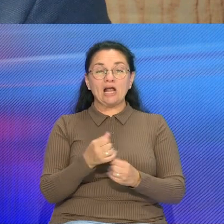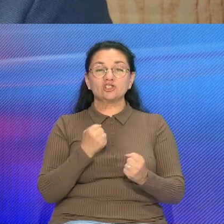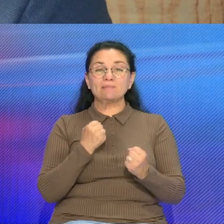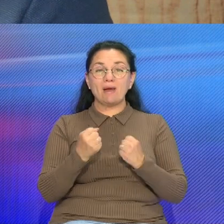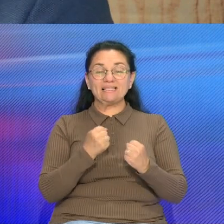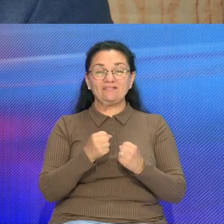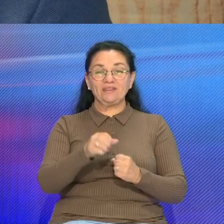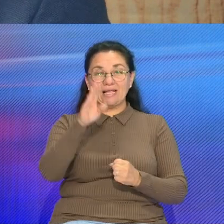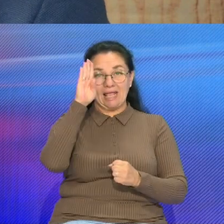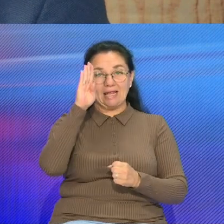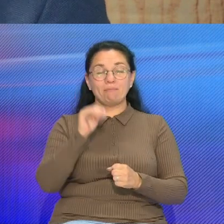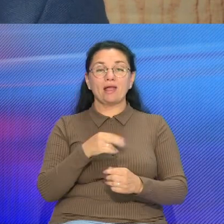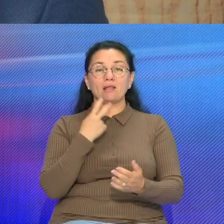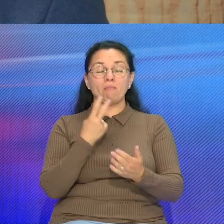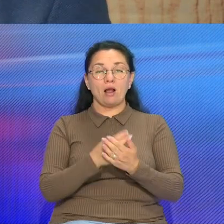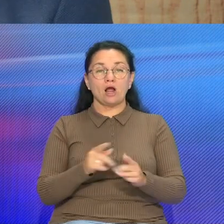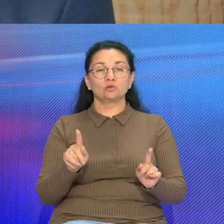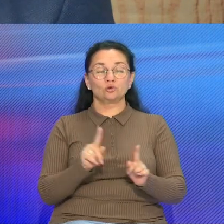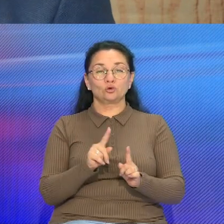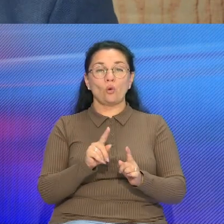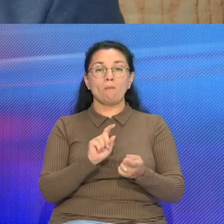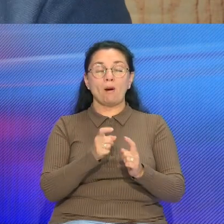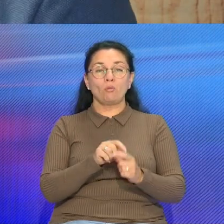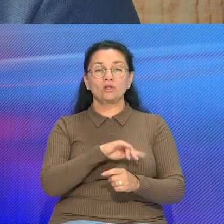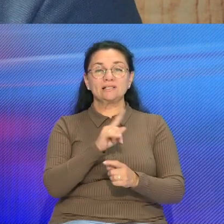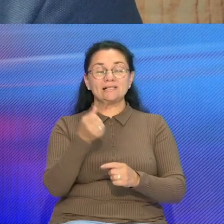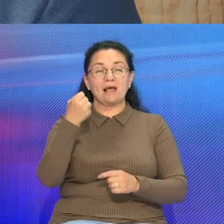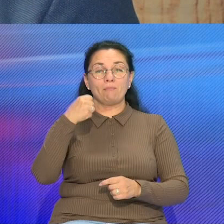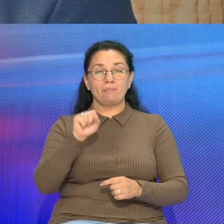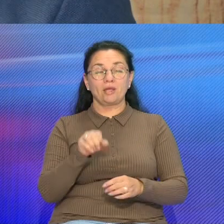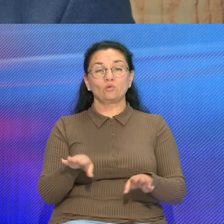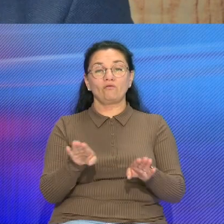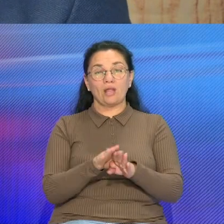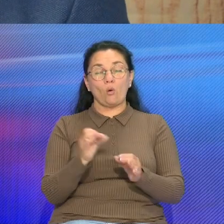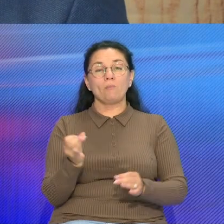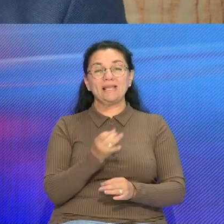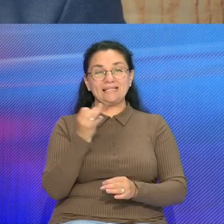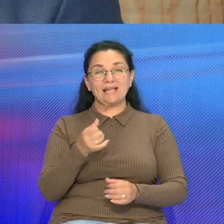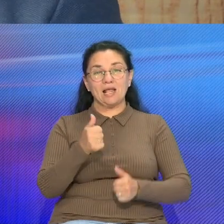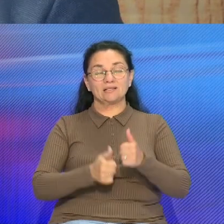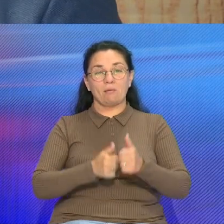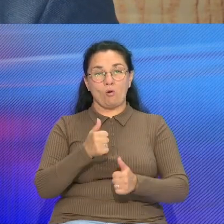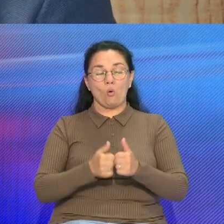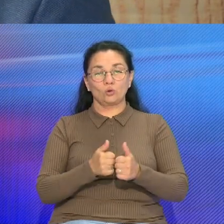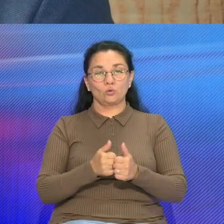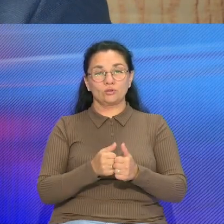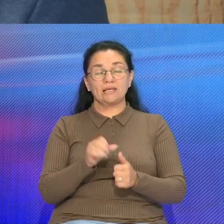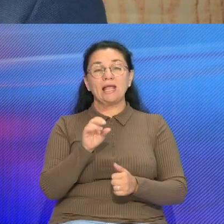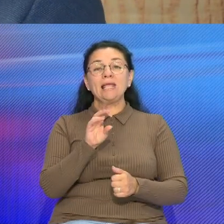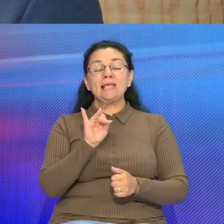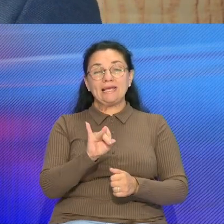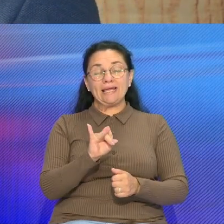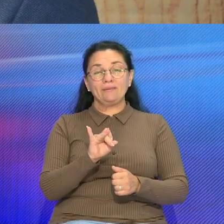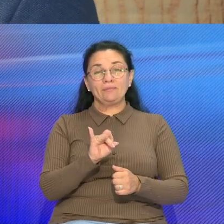покажут, поборются за победу Вот в таком интересном конкурсе «Сила в команде» Ну и уже